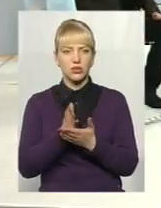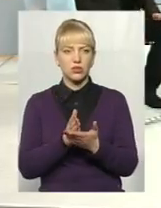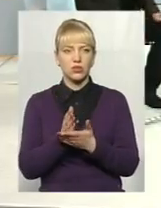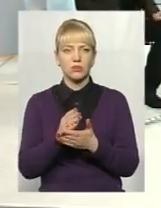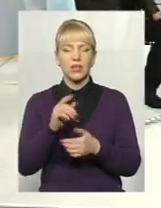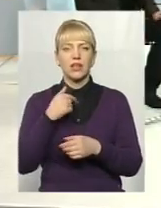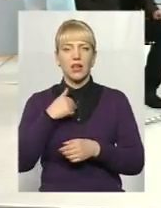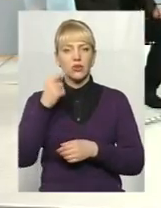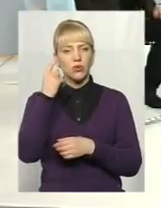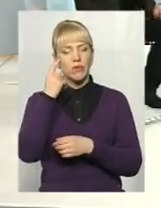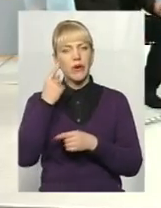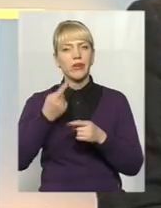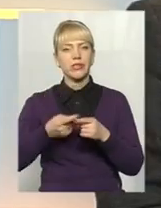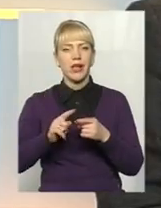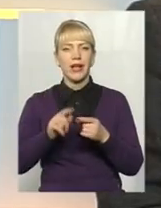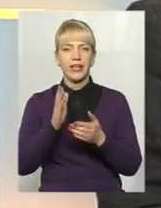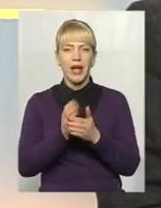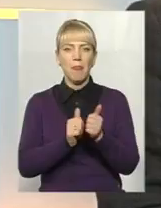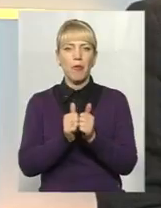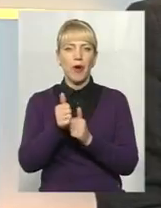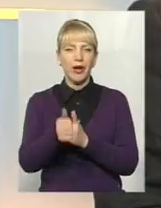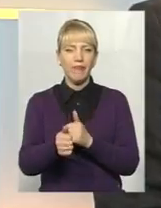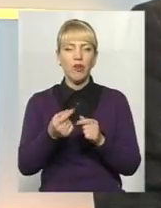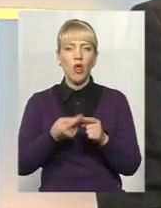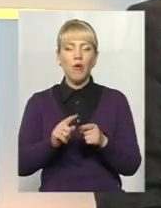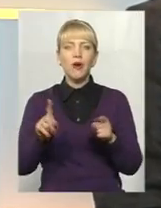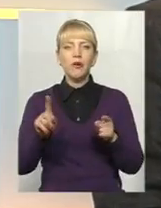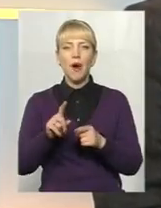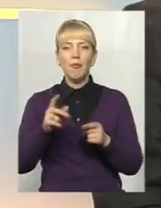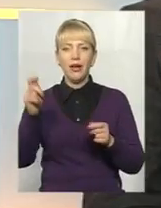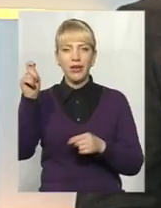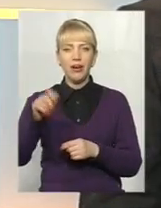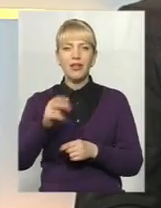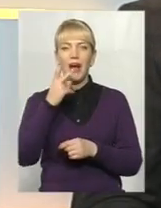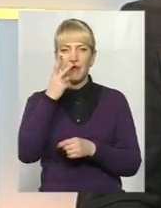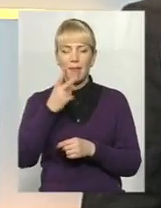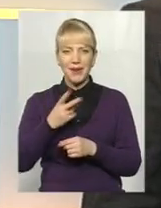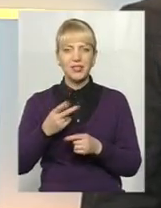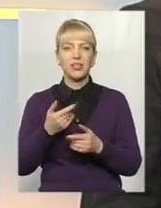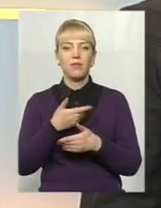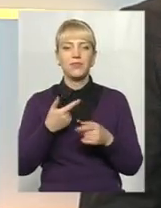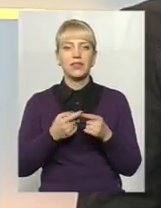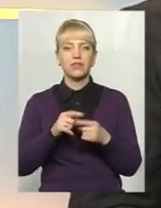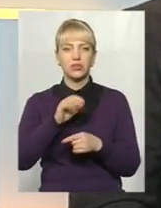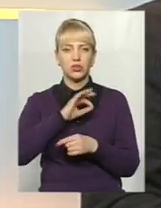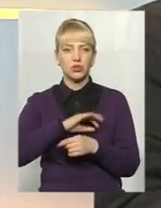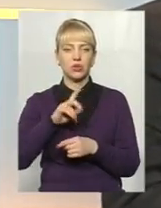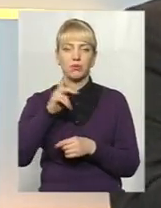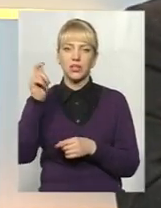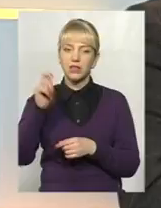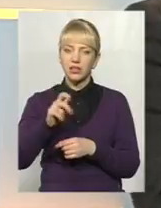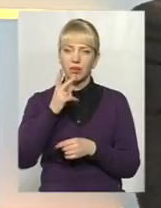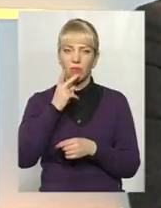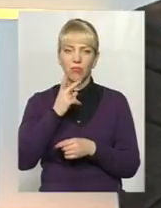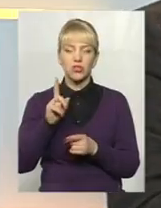я думаю, це дійсно такий є прорив в тому, щоб приїхати і побачити. Притом ми зараз це використовуємо, щоб приїти, побачити,